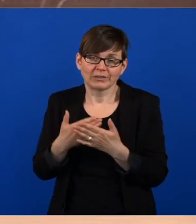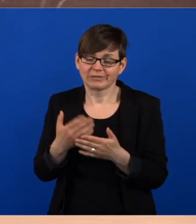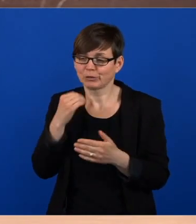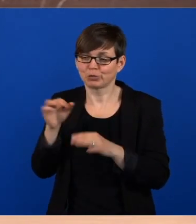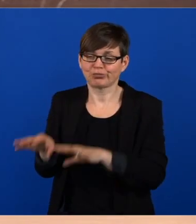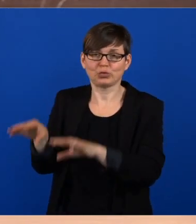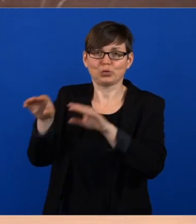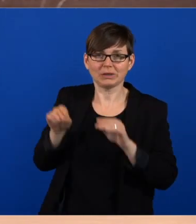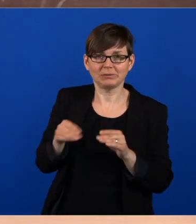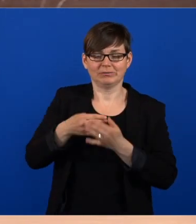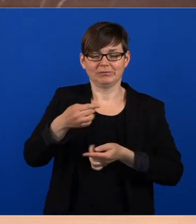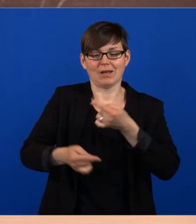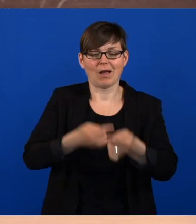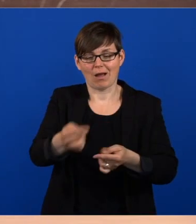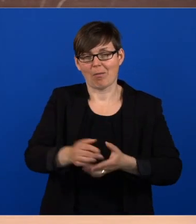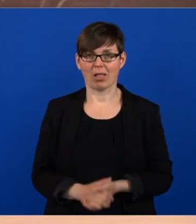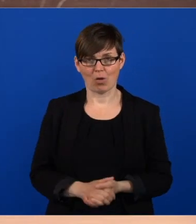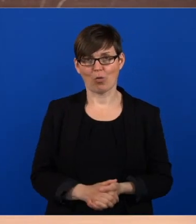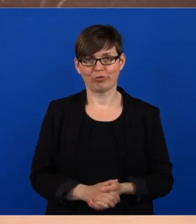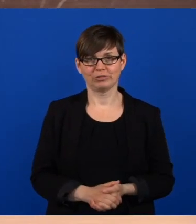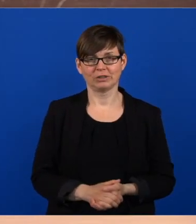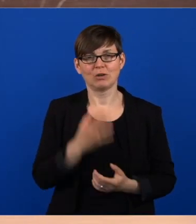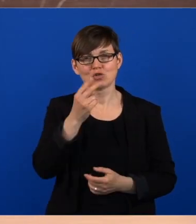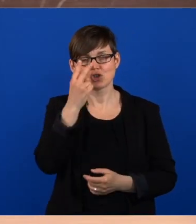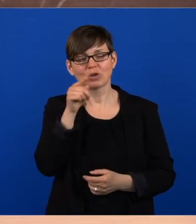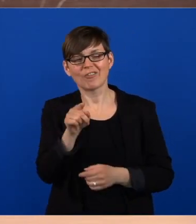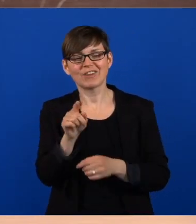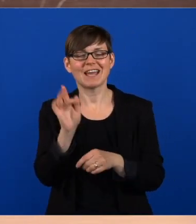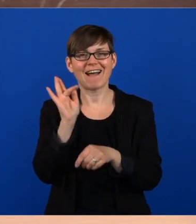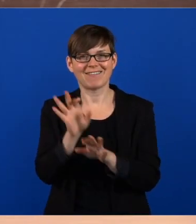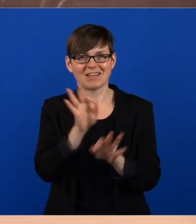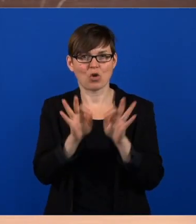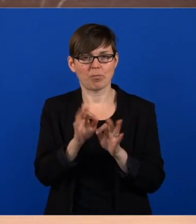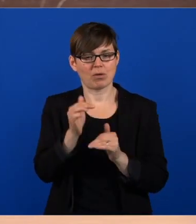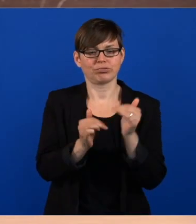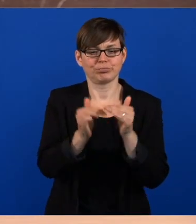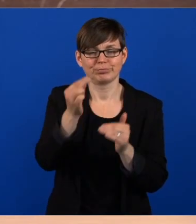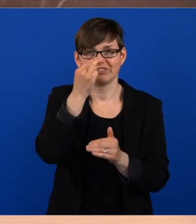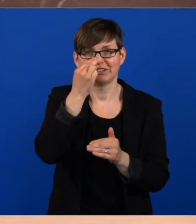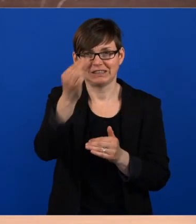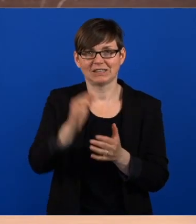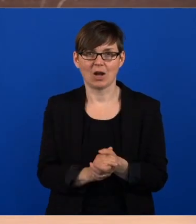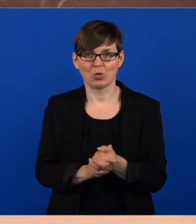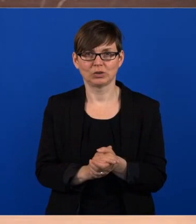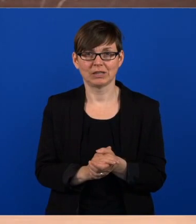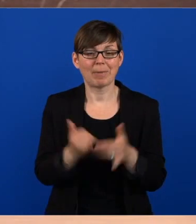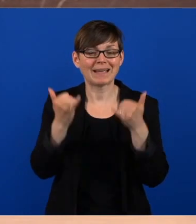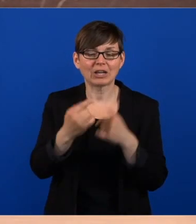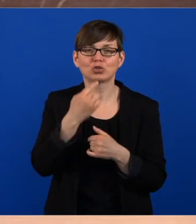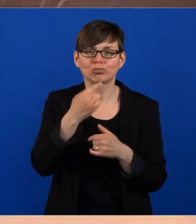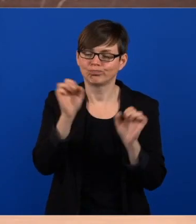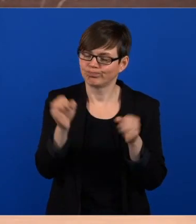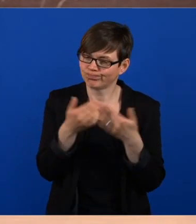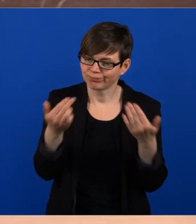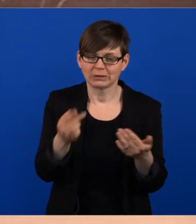der Überlegungen anbietet. Das wird sich aber sicher erst im Laufe der nächsten Wochen und wahrscheinlich erst Monate